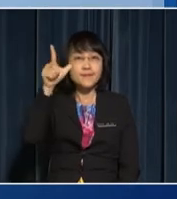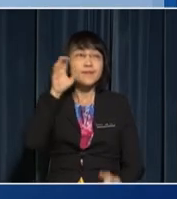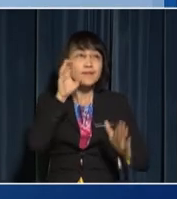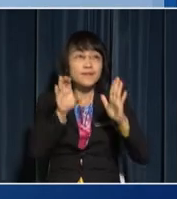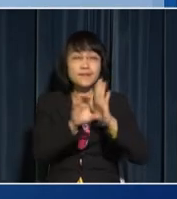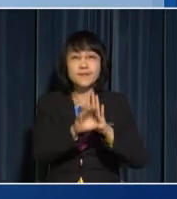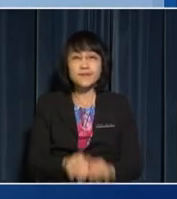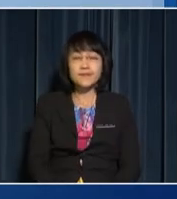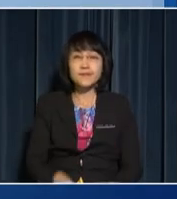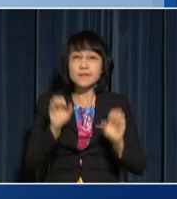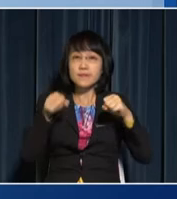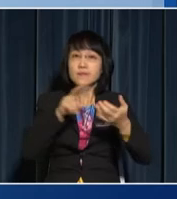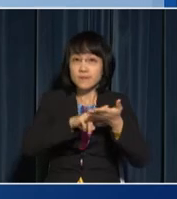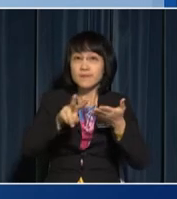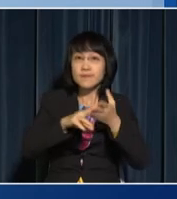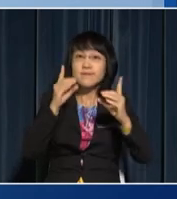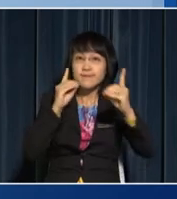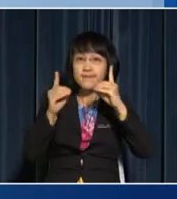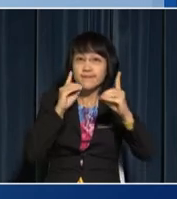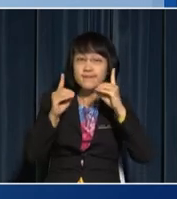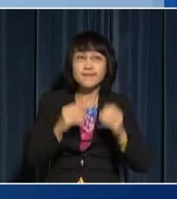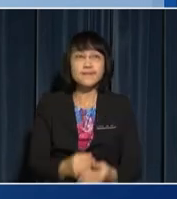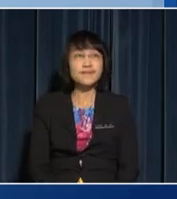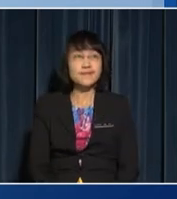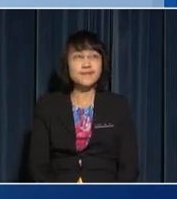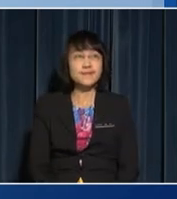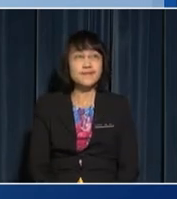the pictures Can you read the dialogues?